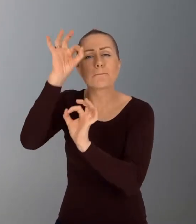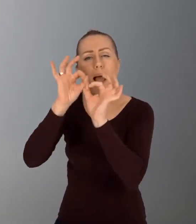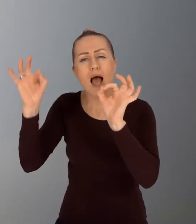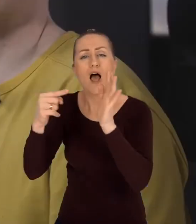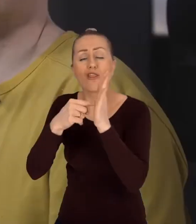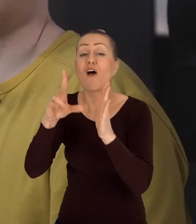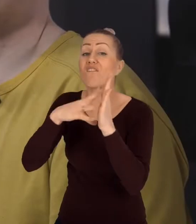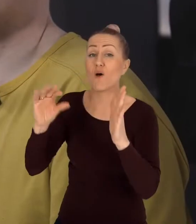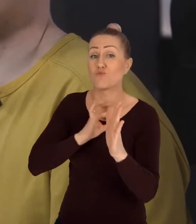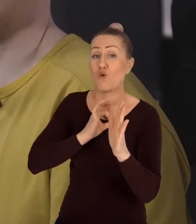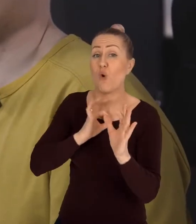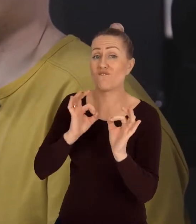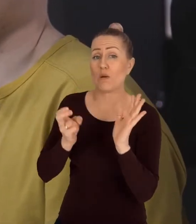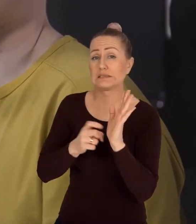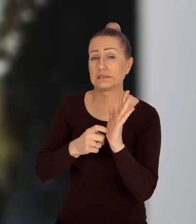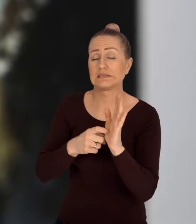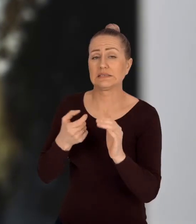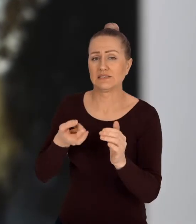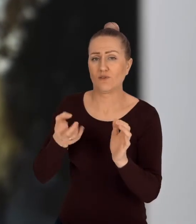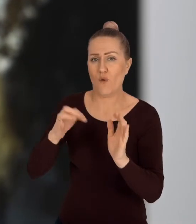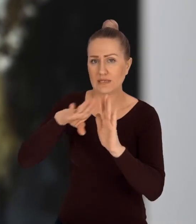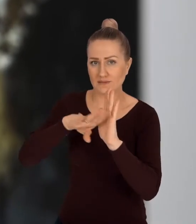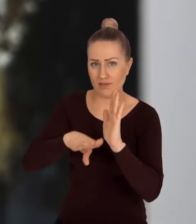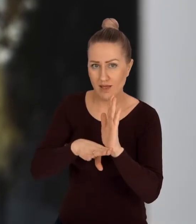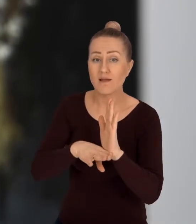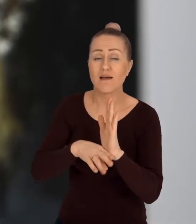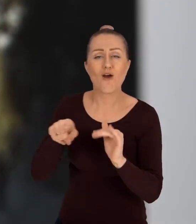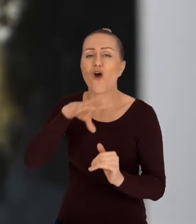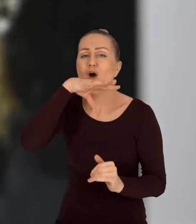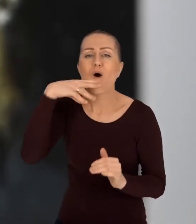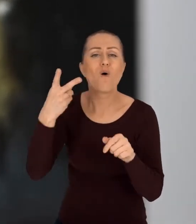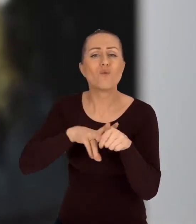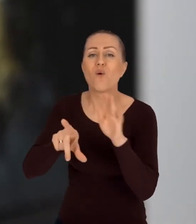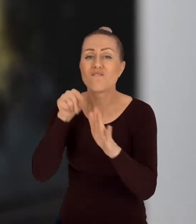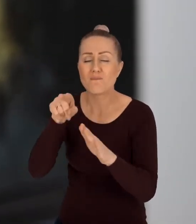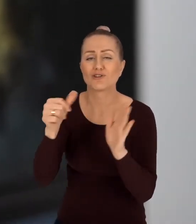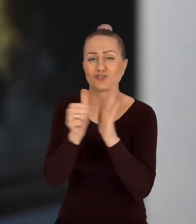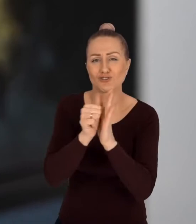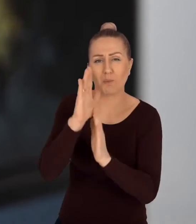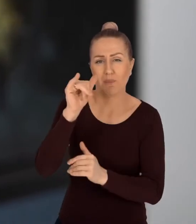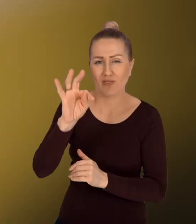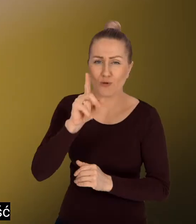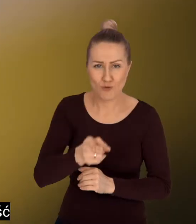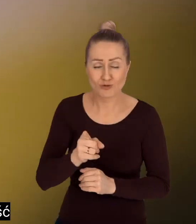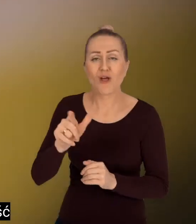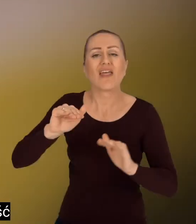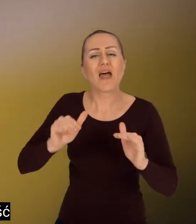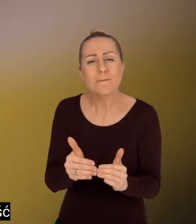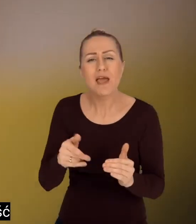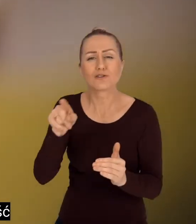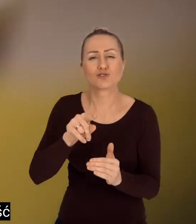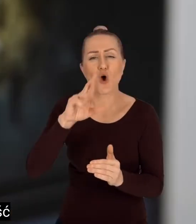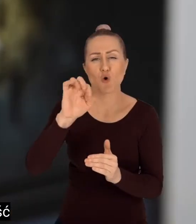zgodnie z przyjętymi przez nas standardami. Zalecana przez nas głębia koloru to 16 bitów. Minimalna